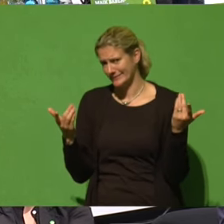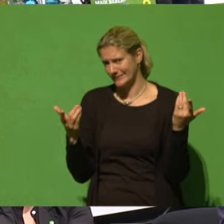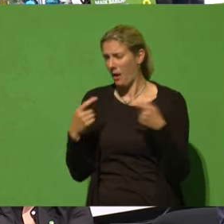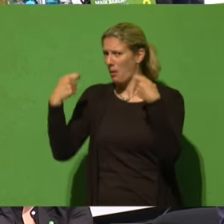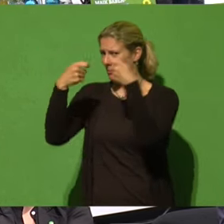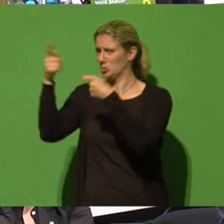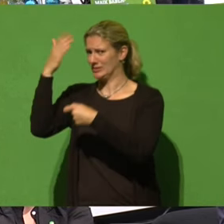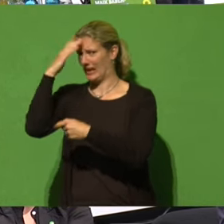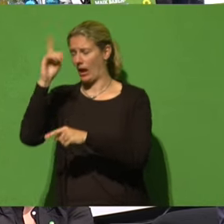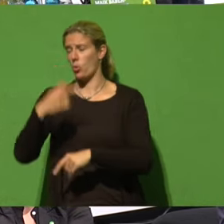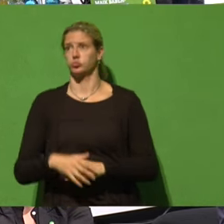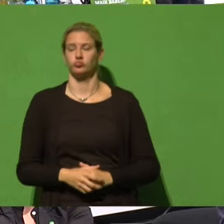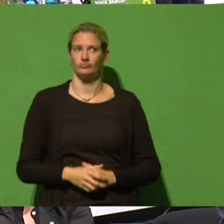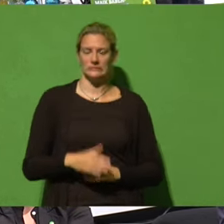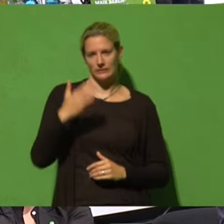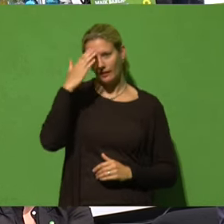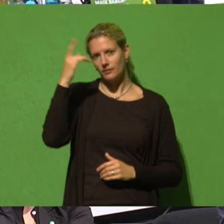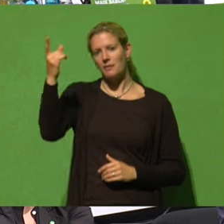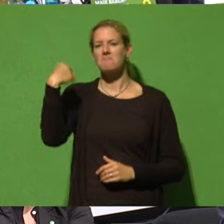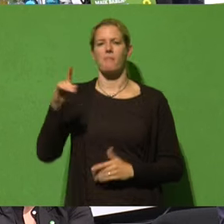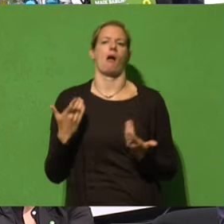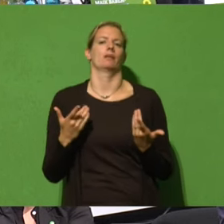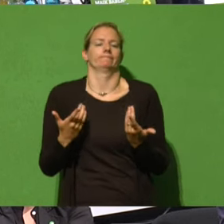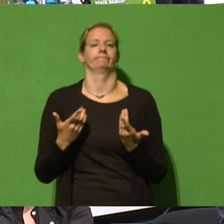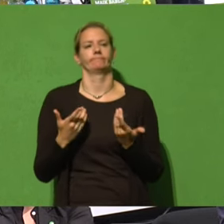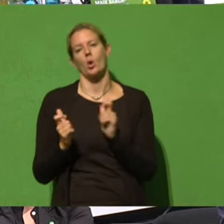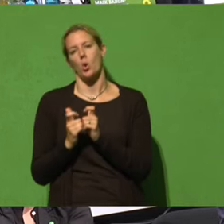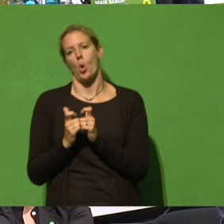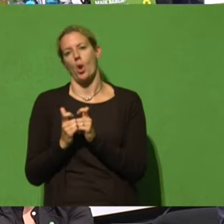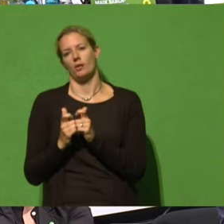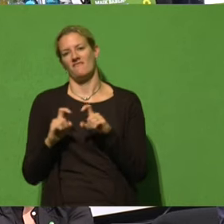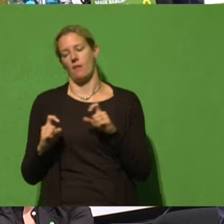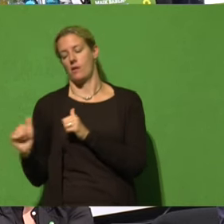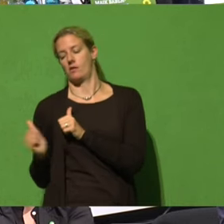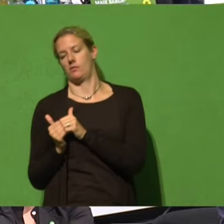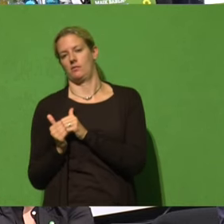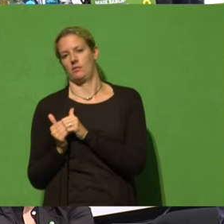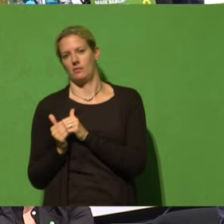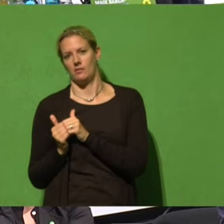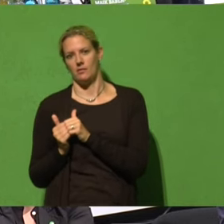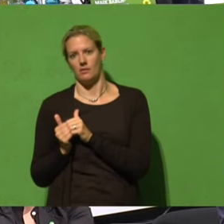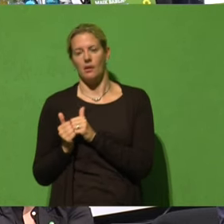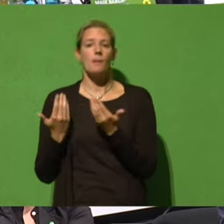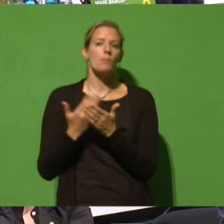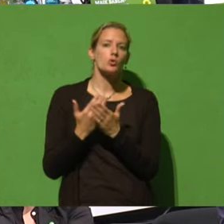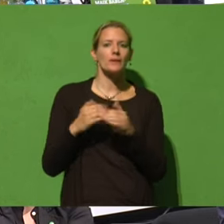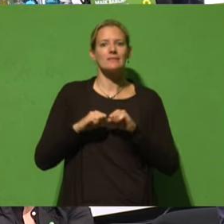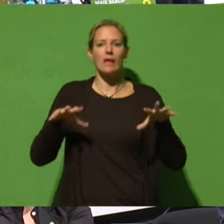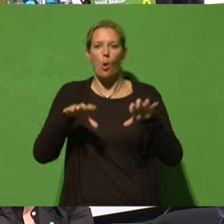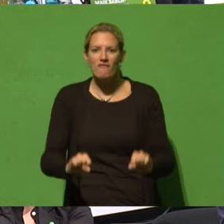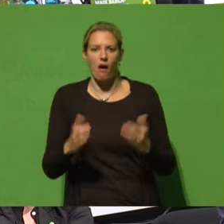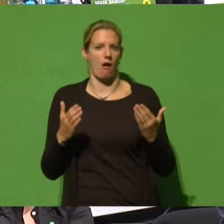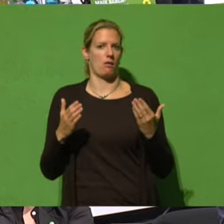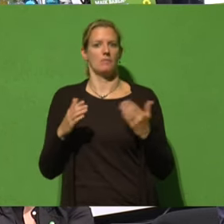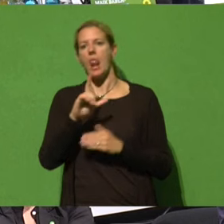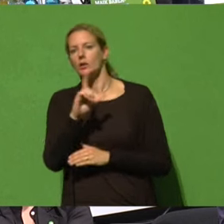Bundesebene inzwischen eher als Kohlelobbyist, Herr Laschet, Herr Seehofer und all die Gestalten treten Gabriel so